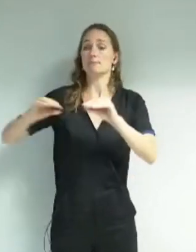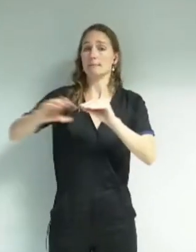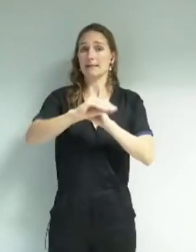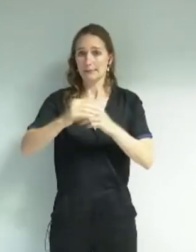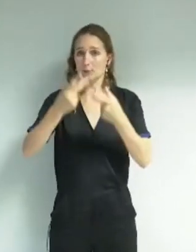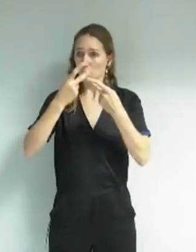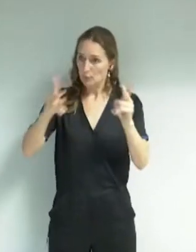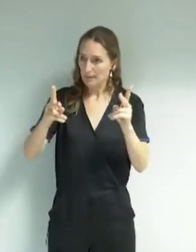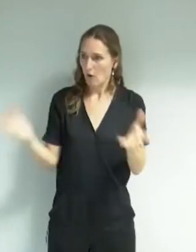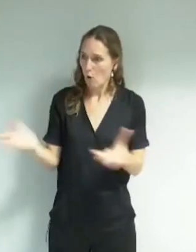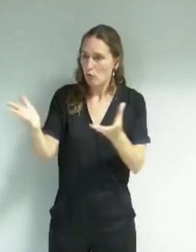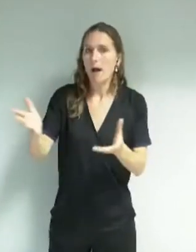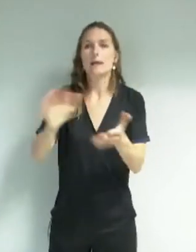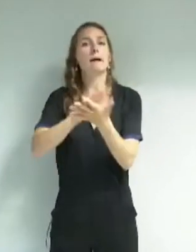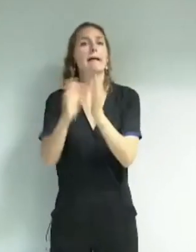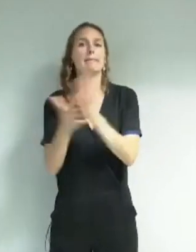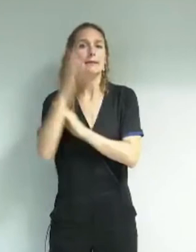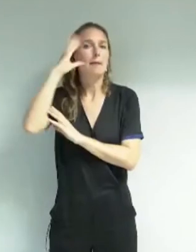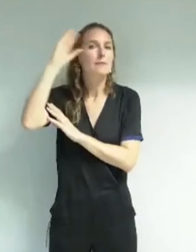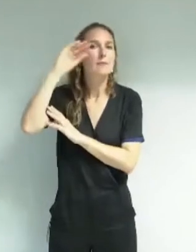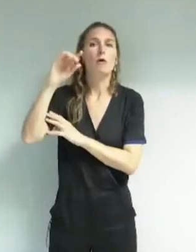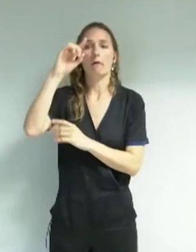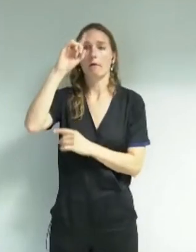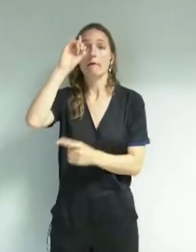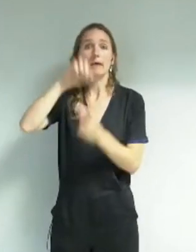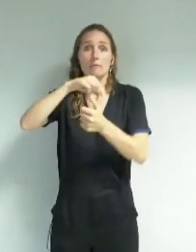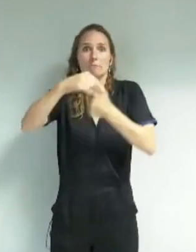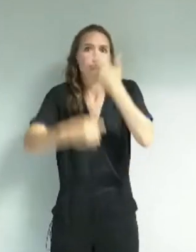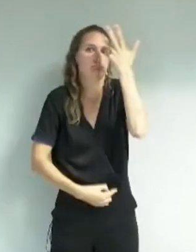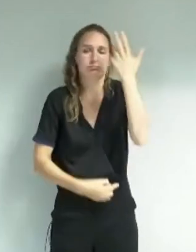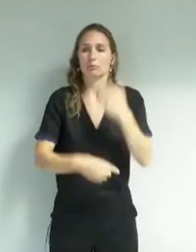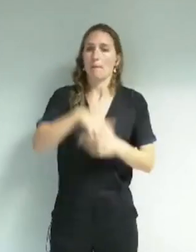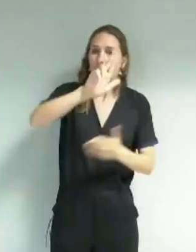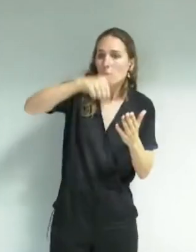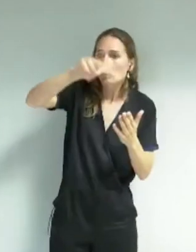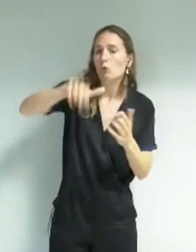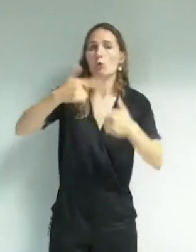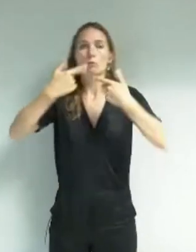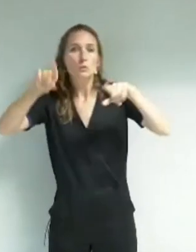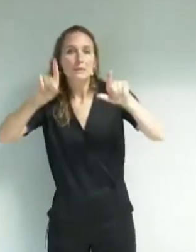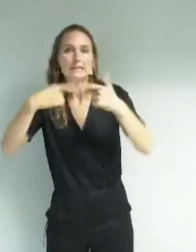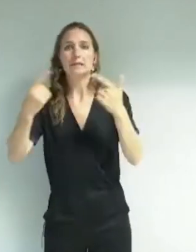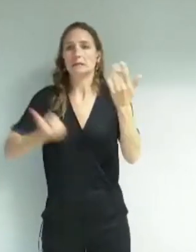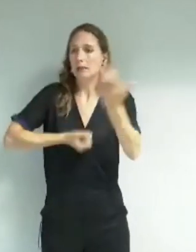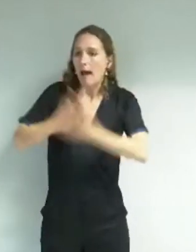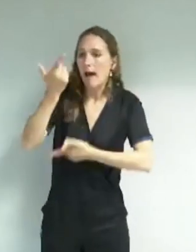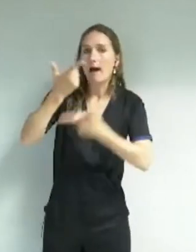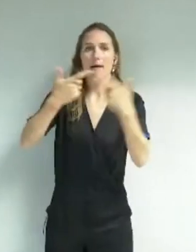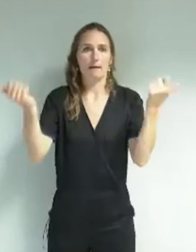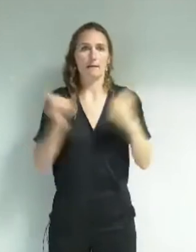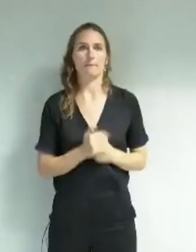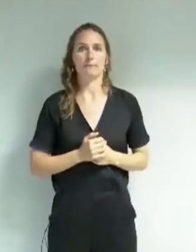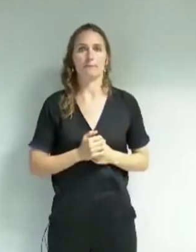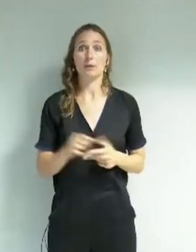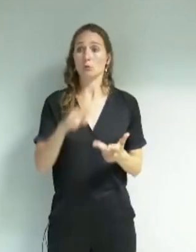disciplines, théâtre, peinture, musique, etc., y compris dans les quartiers excentrés. Troisièmement, mettre en place un comité des